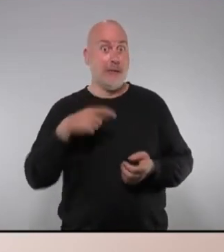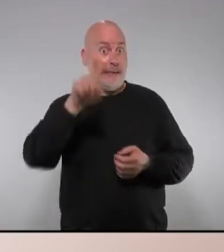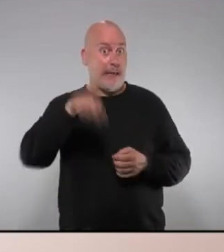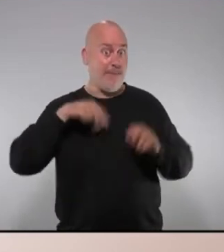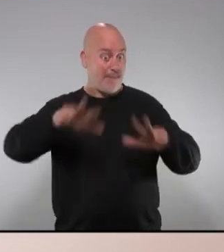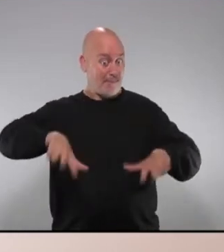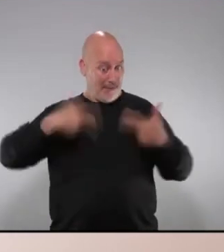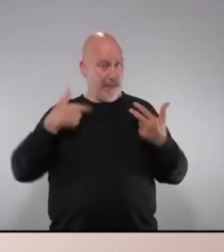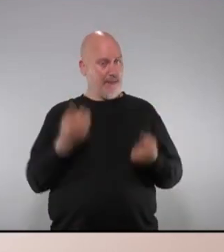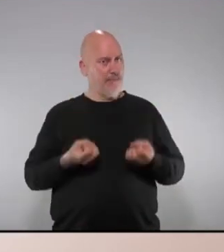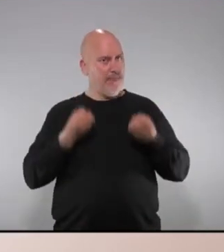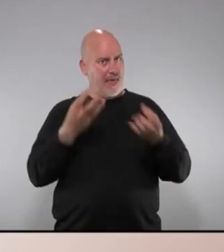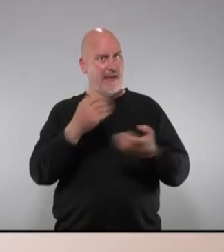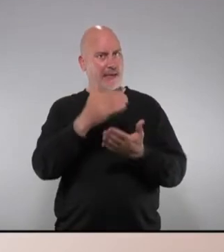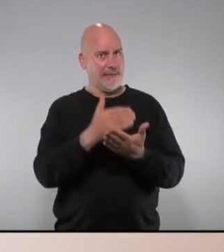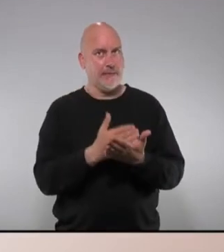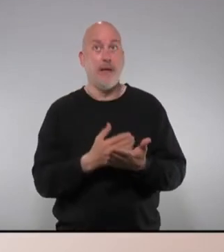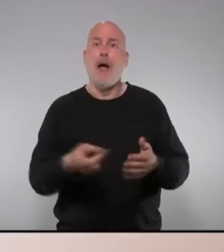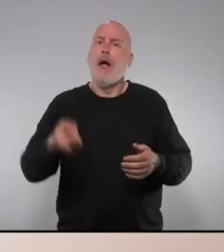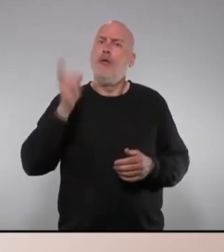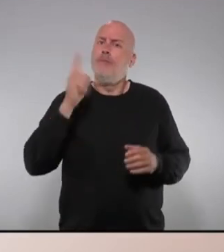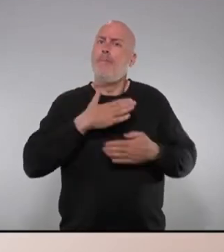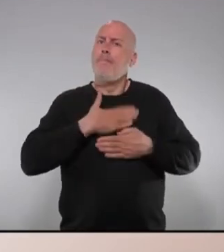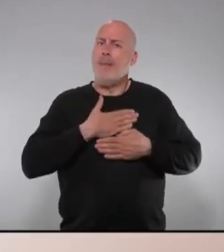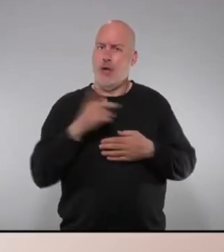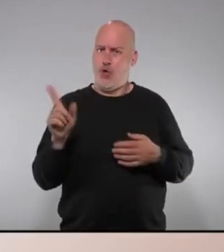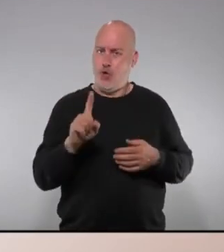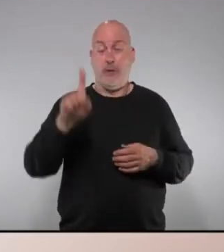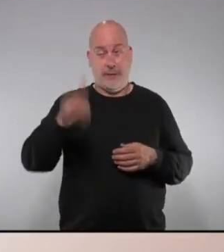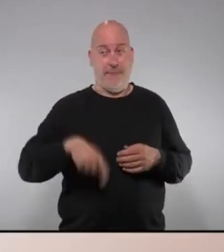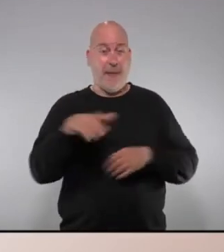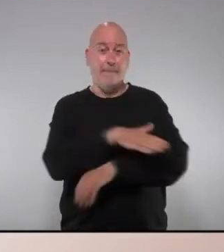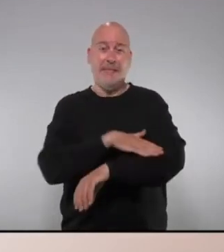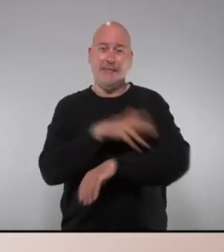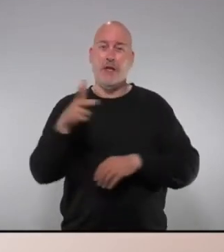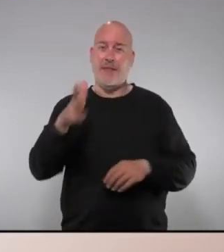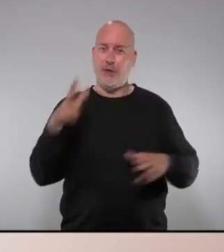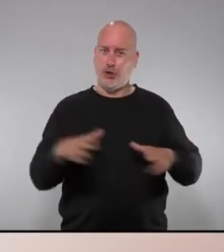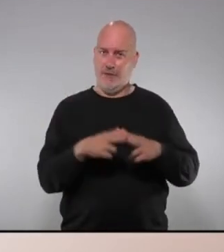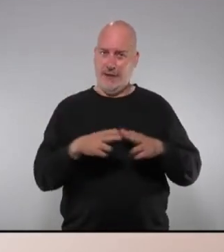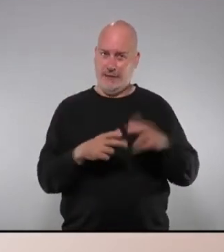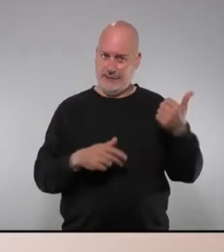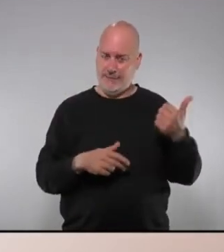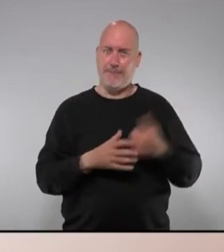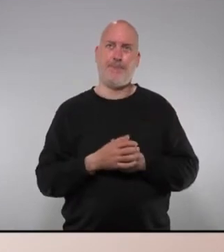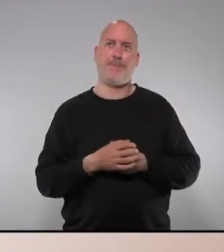posa jo algunes i no són dades tampoc exclusivament meves sinó que en aquest cas també són del Ministeri de Dereços Sociales Catalunya